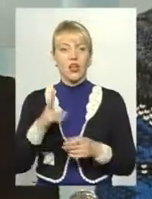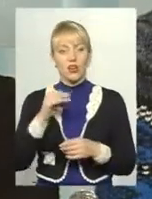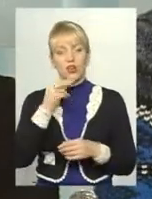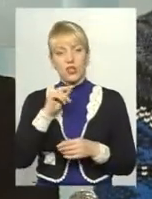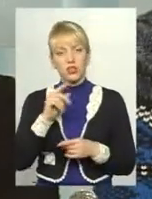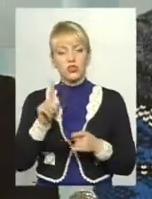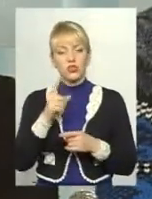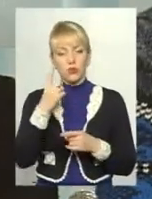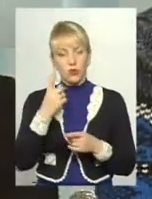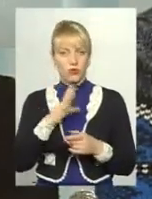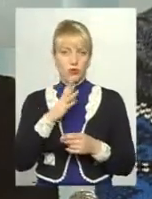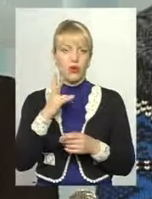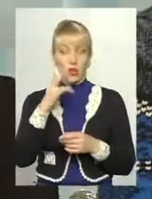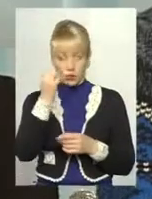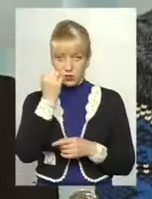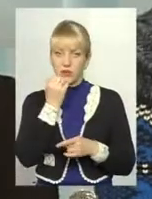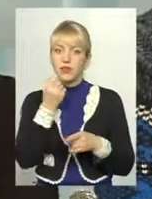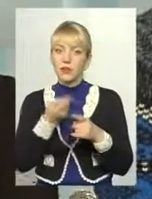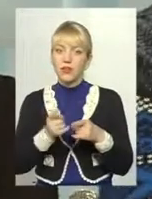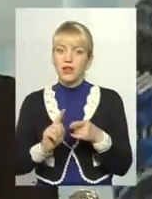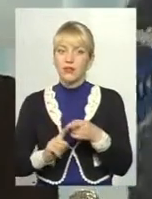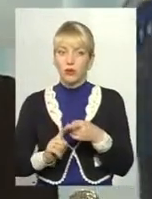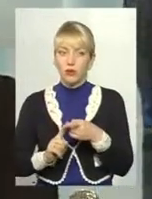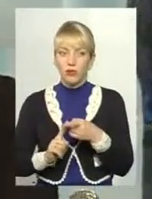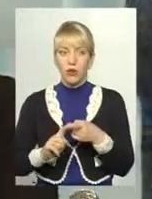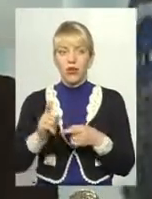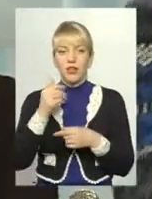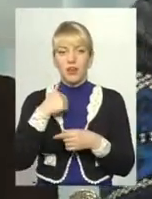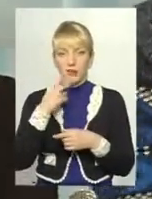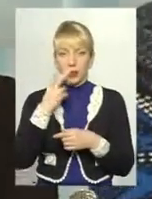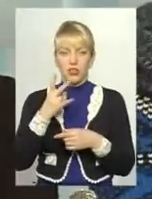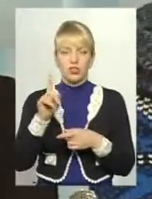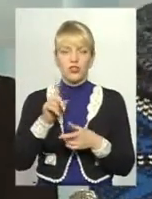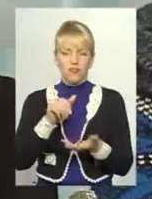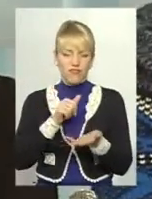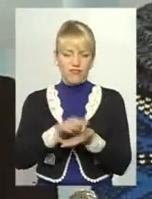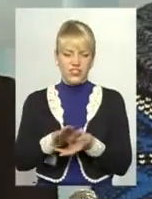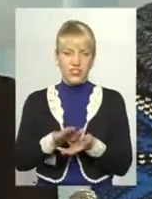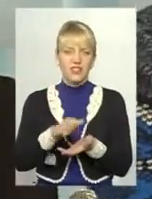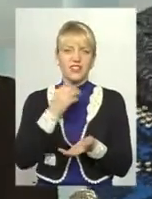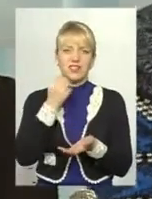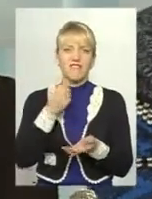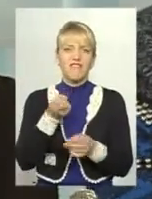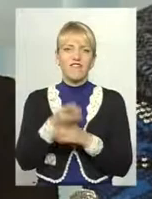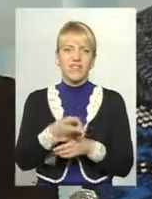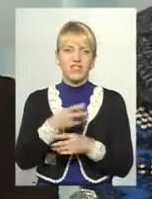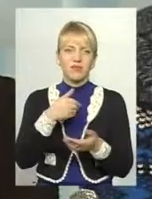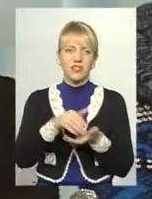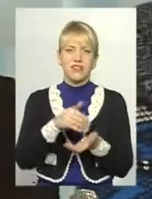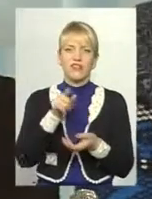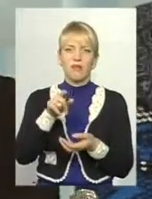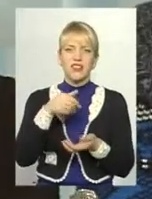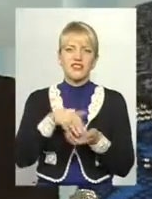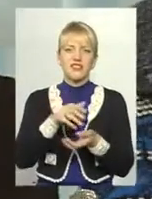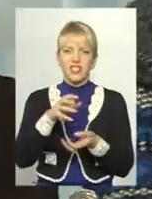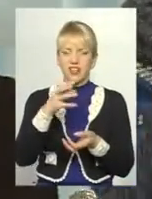спасибі і на тому. Тому що я бачив, коли на першому фестивалі він зі сцени казав, виженим свиней, бо там жили такі свині, такої породи, з такими носами їх не водували.